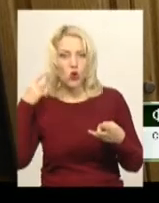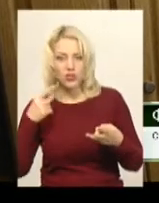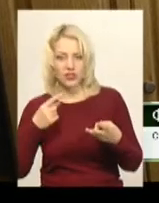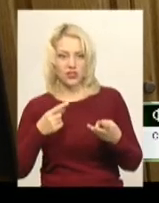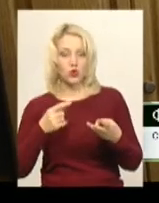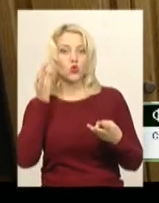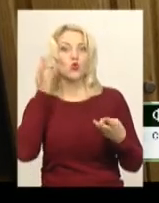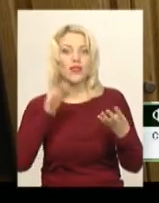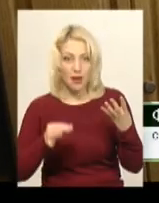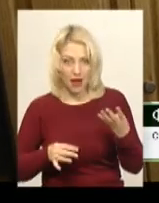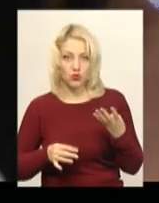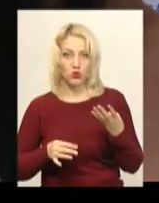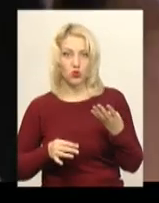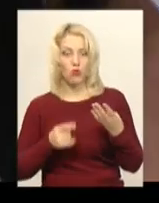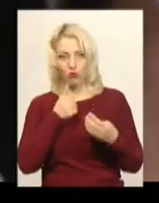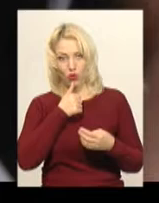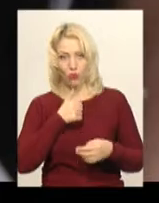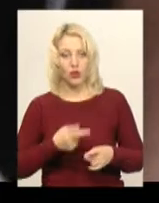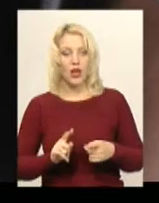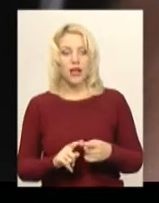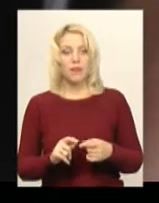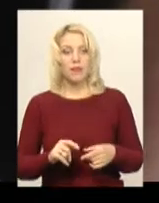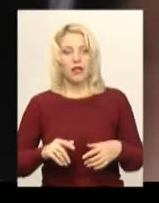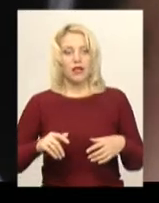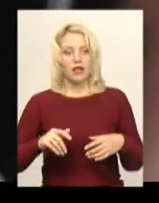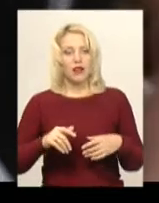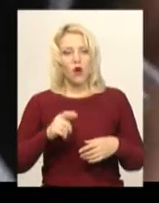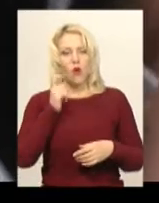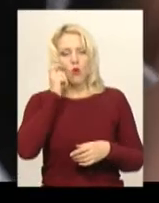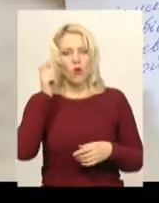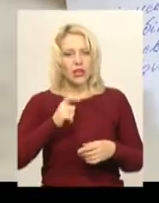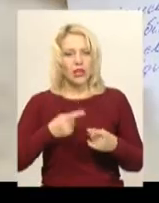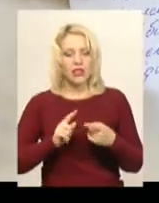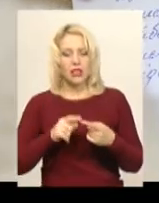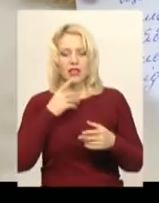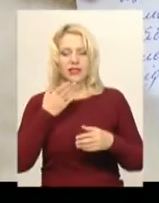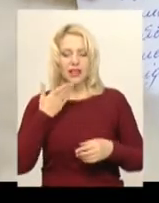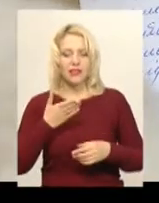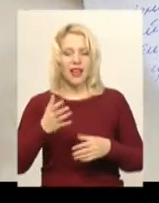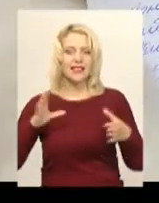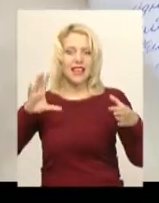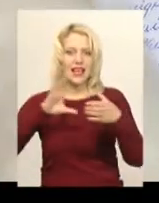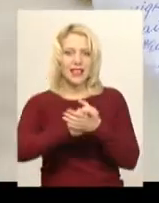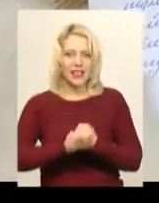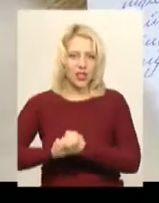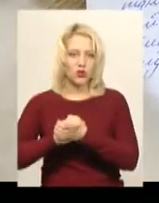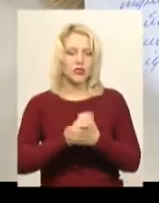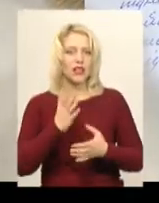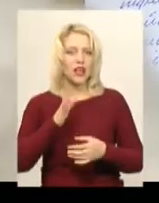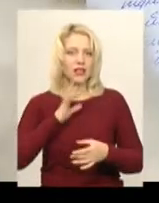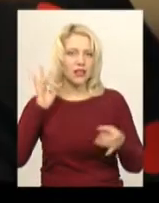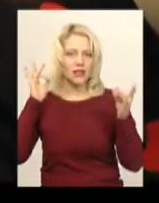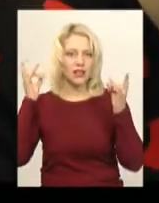німецькою пробуємо. Крила України – саме так називався цього року диктант єдності, який лунав на хвилях українського радіо.